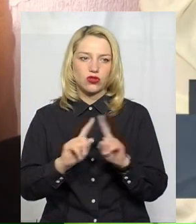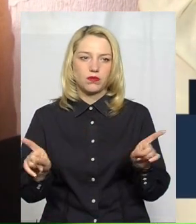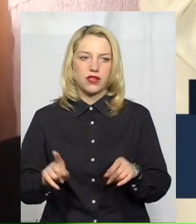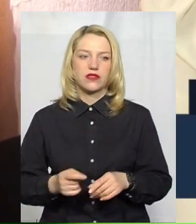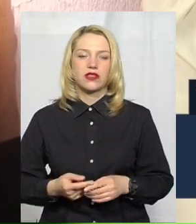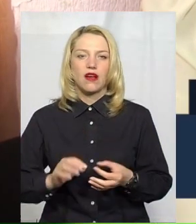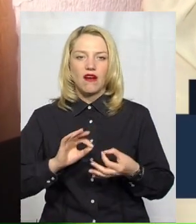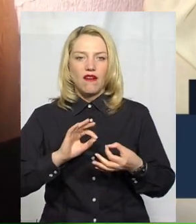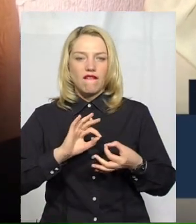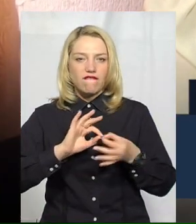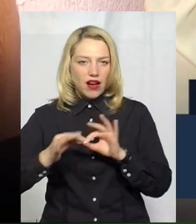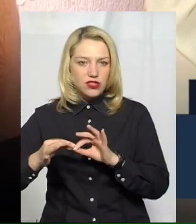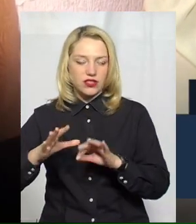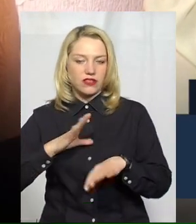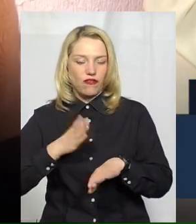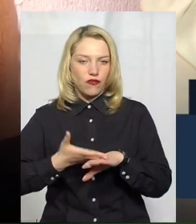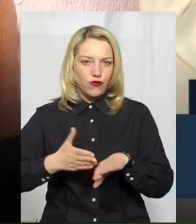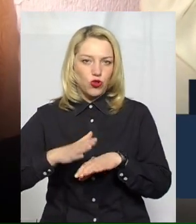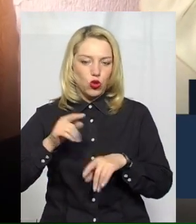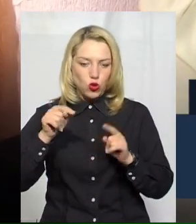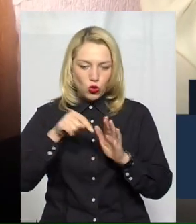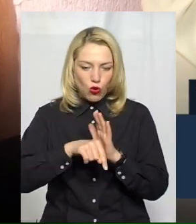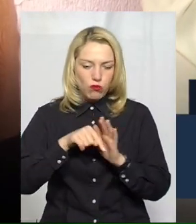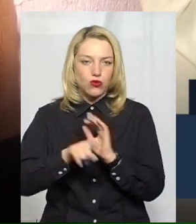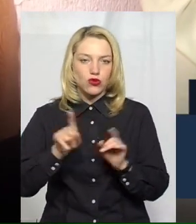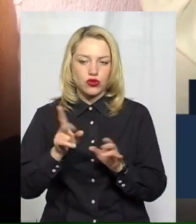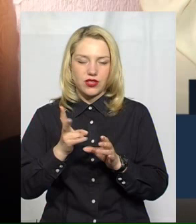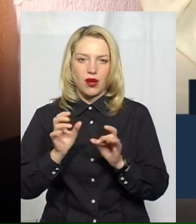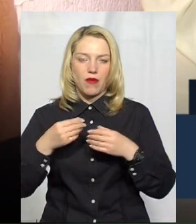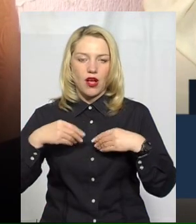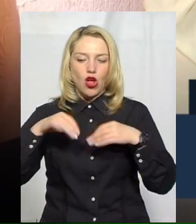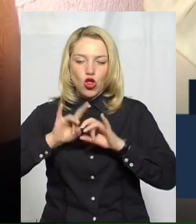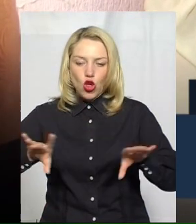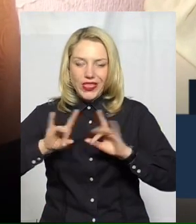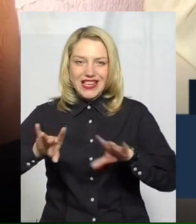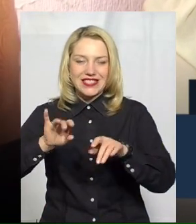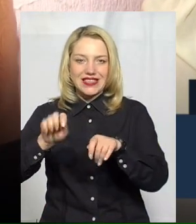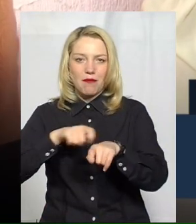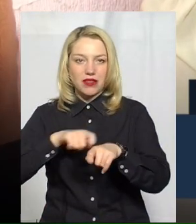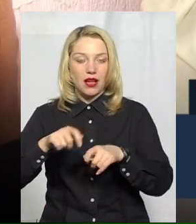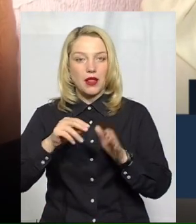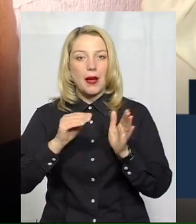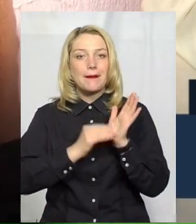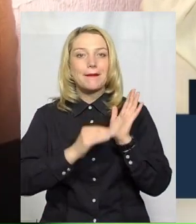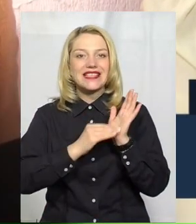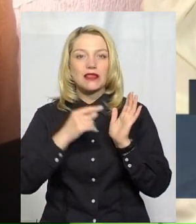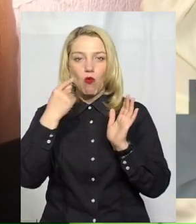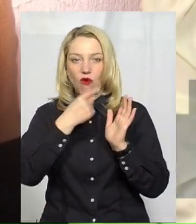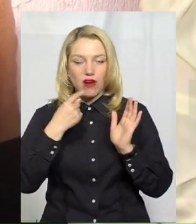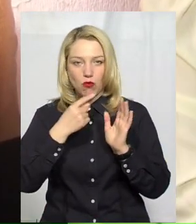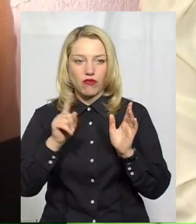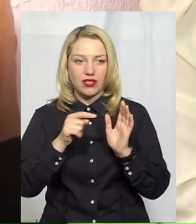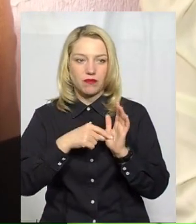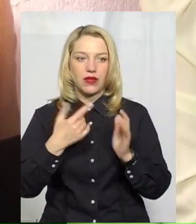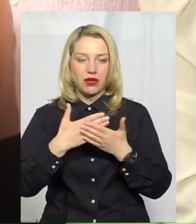полягала в тому, що треба донести матеріал, і письмова мова, якщо ми можемо знімати екран і